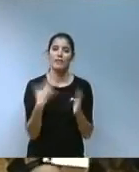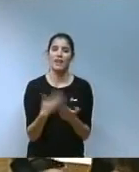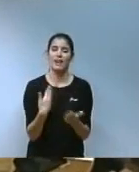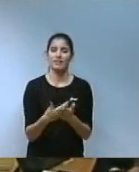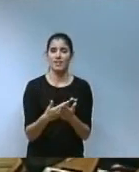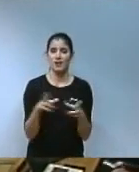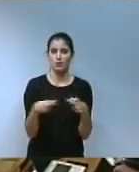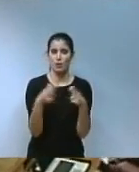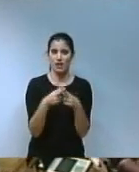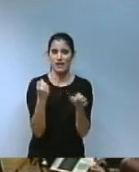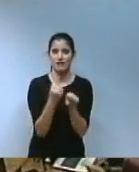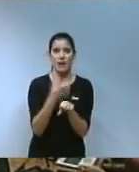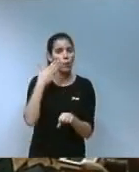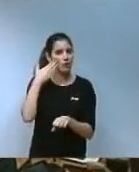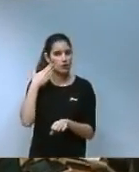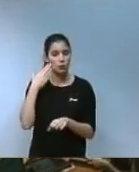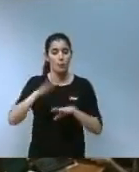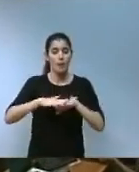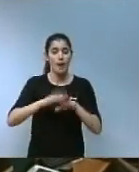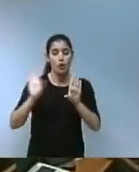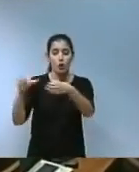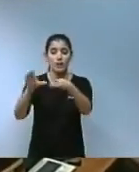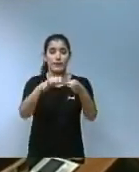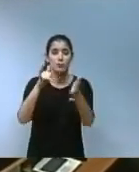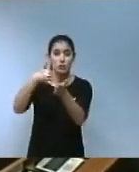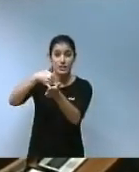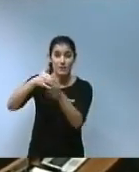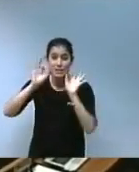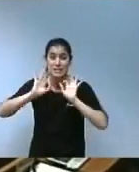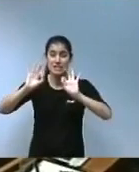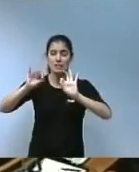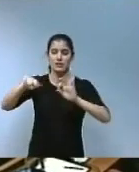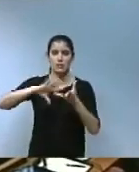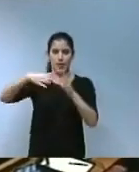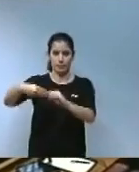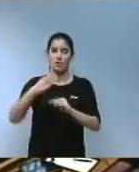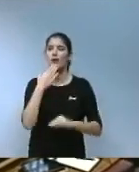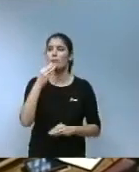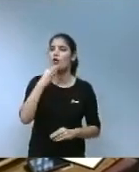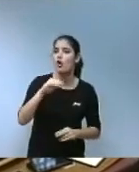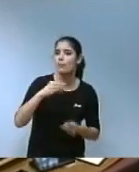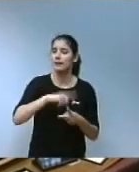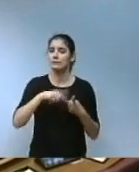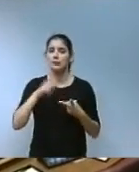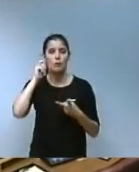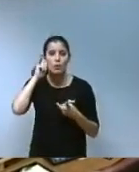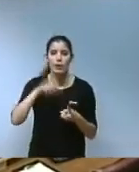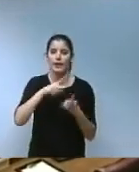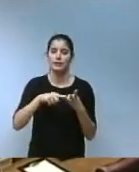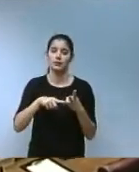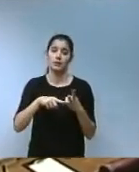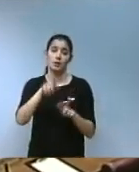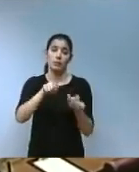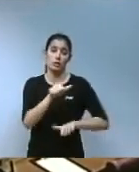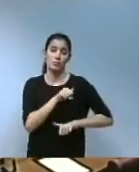i ocupació digna que tinga els col·lectius especialment vulnerables com a joves, dones, persones aturades de llarga durada